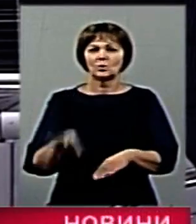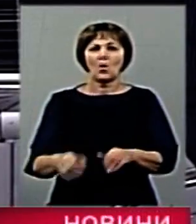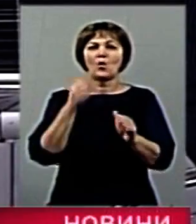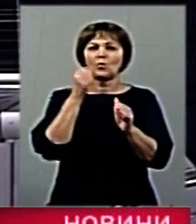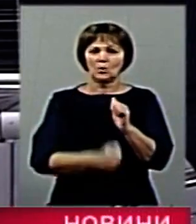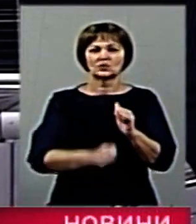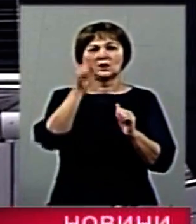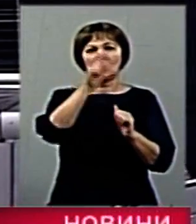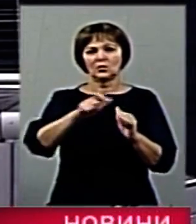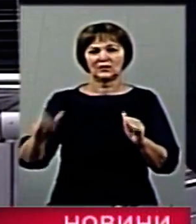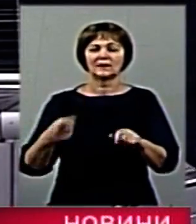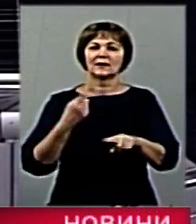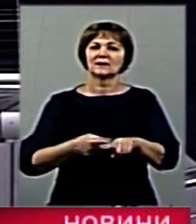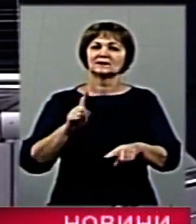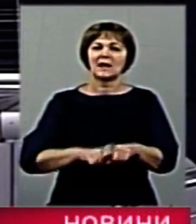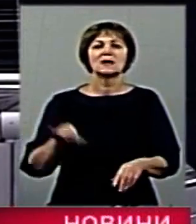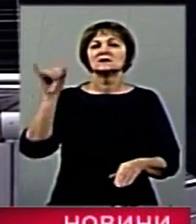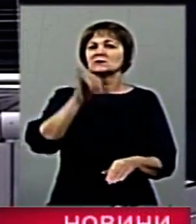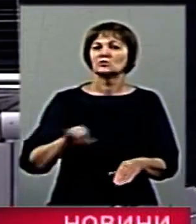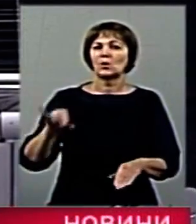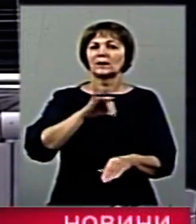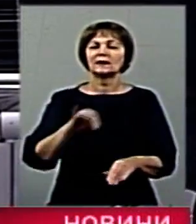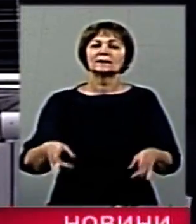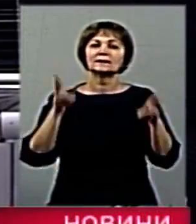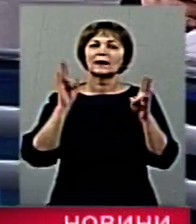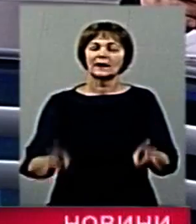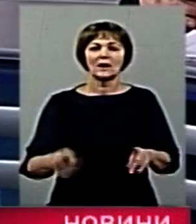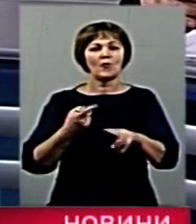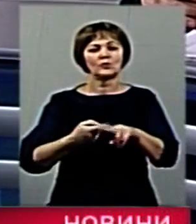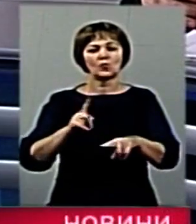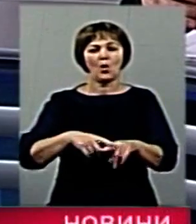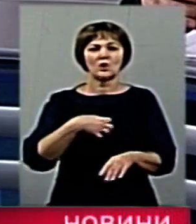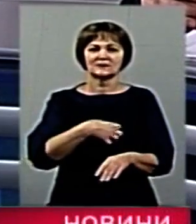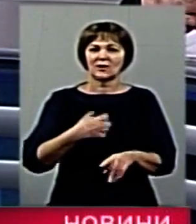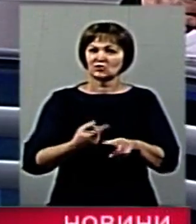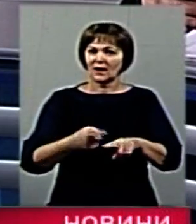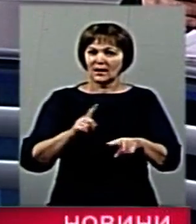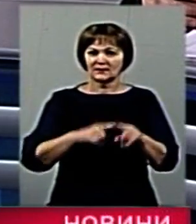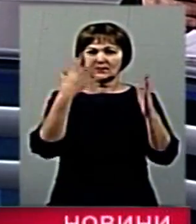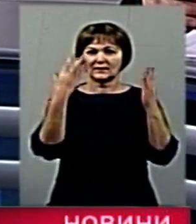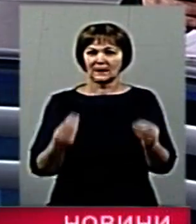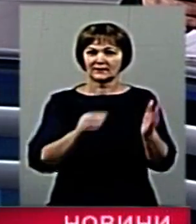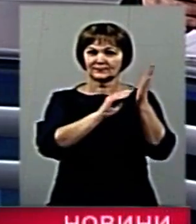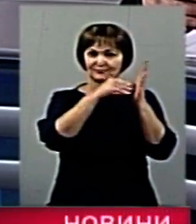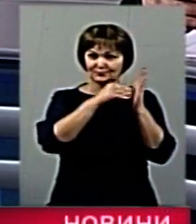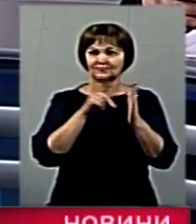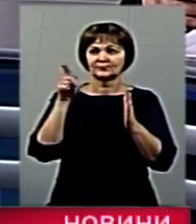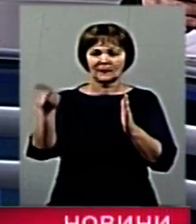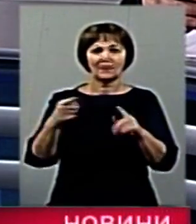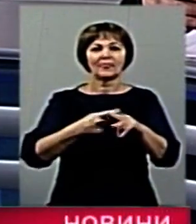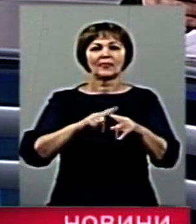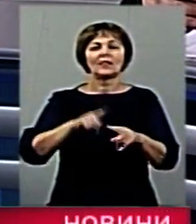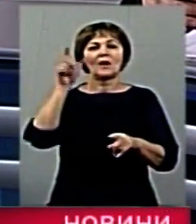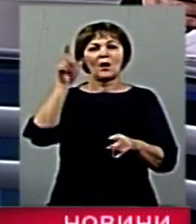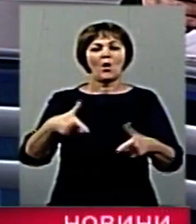історія і трагедія. Про значення цієї дати в українській історії ми говоримо з гостем у студії. Кандидат історичних наук, доцент